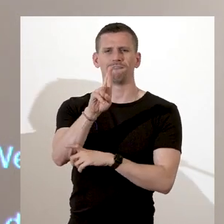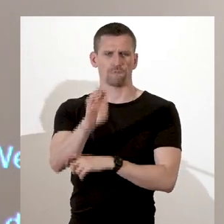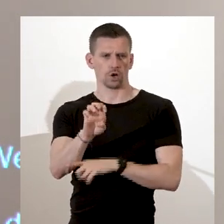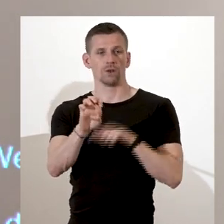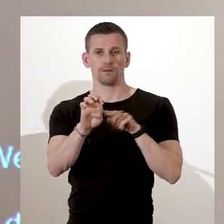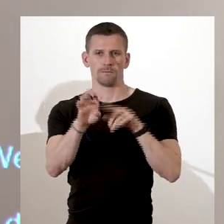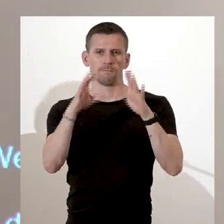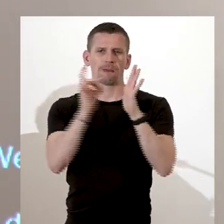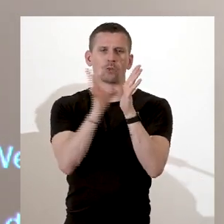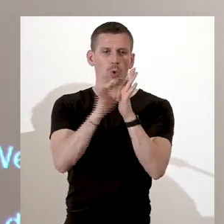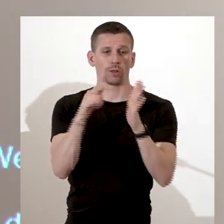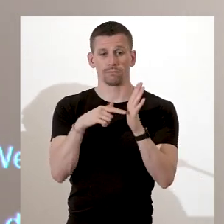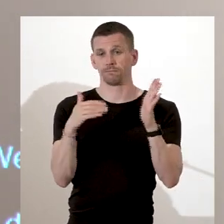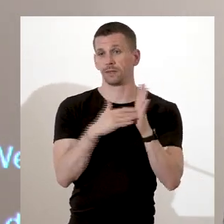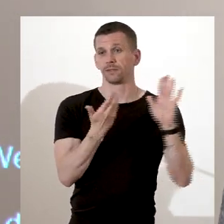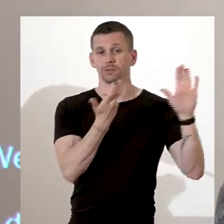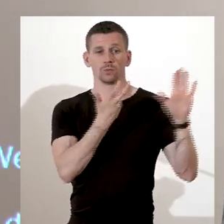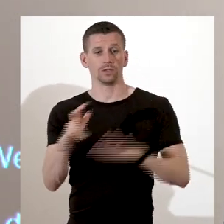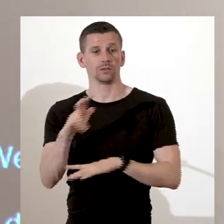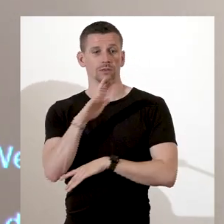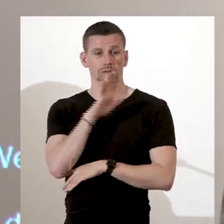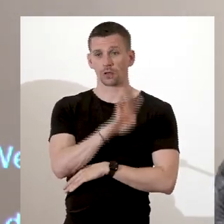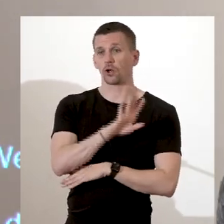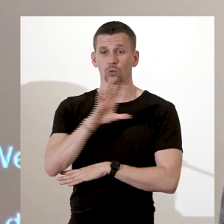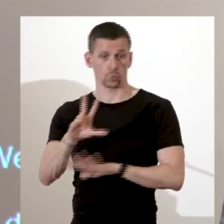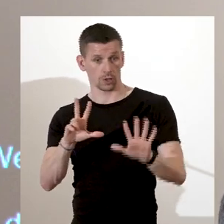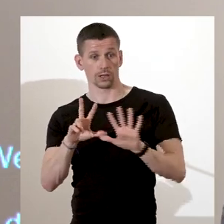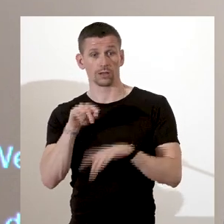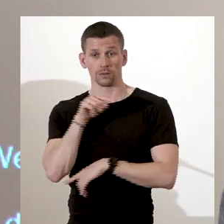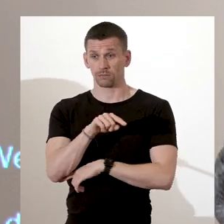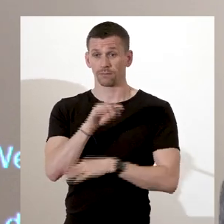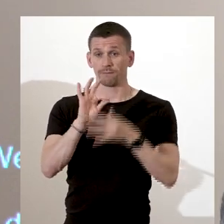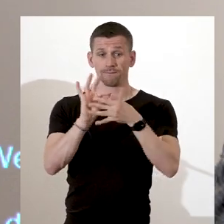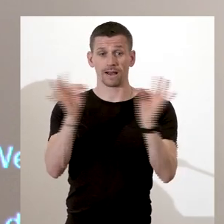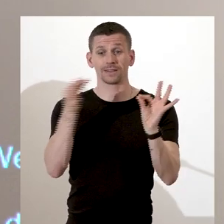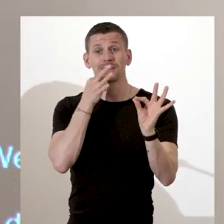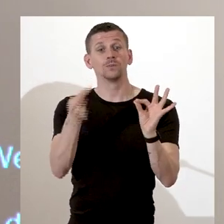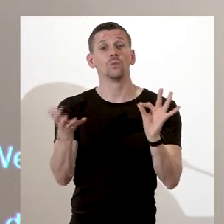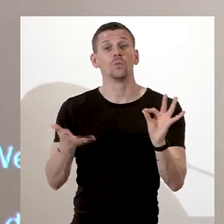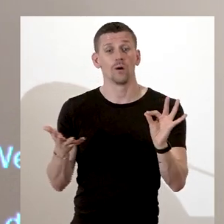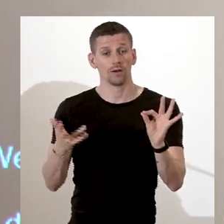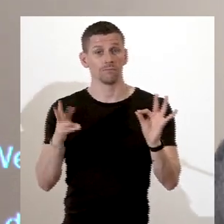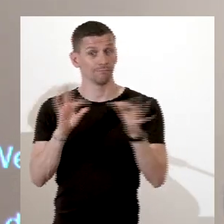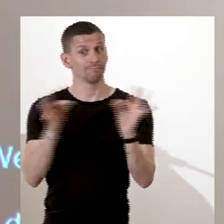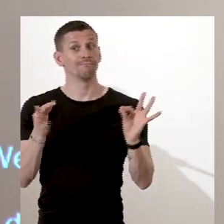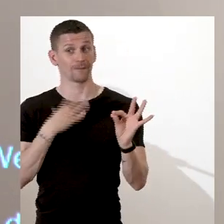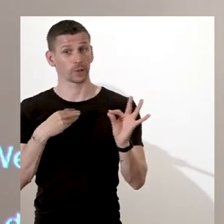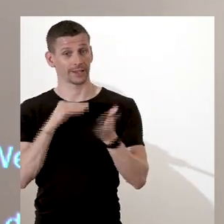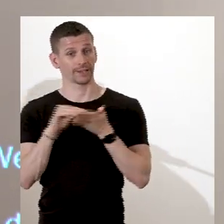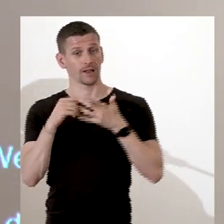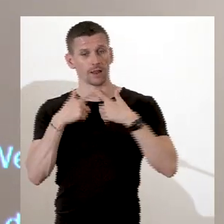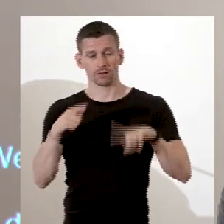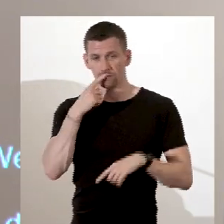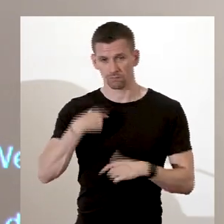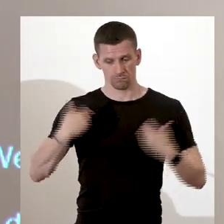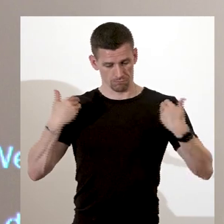version en français, donc la version en français qui est « Ne suis-je pas un homme, virgule, un frère, question ». Alors il s'agit en fait